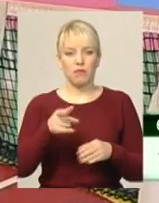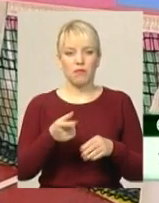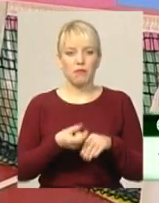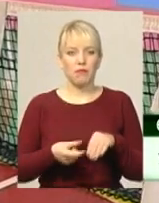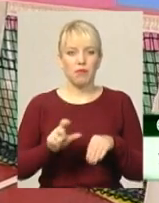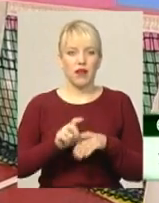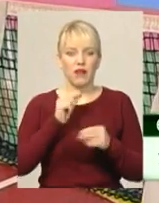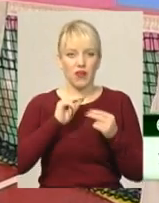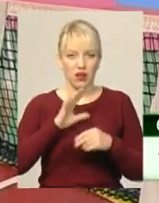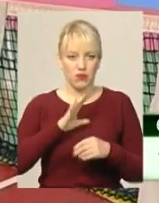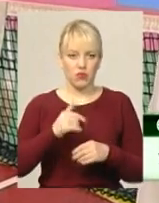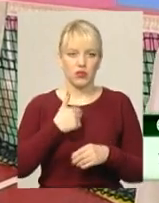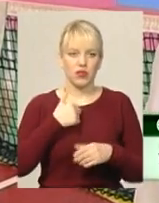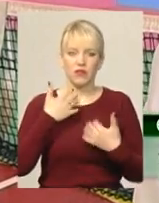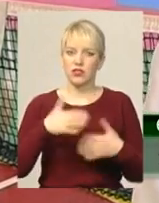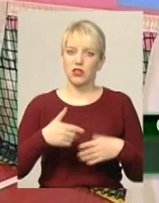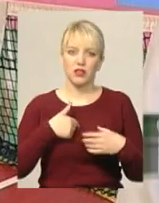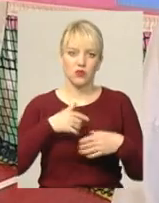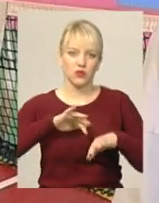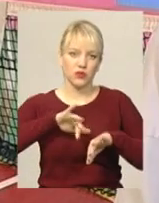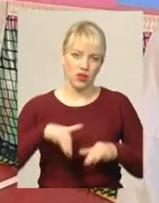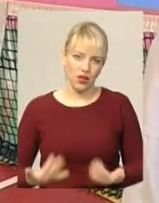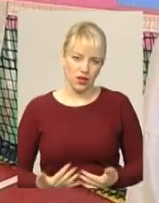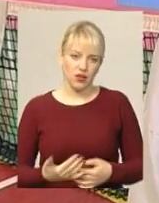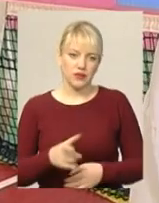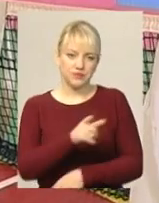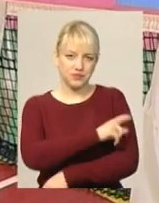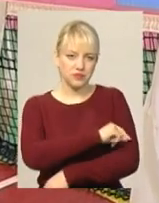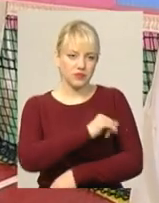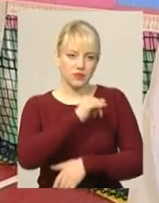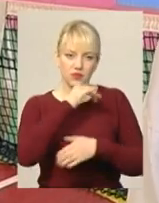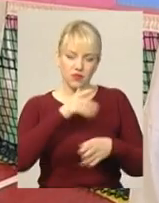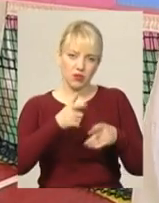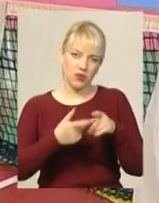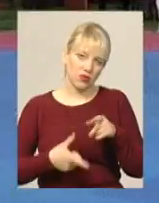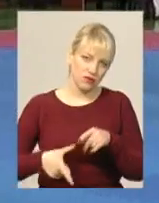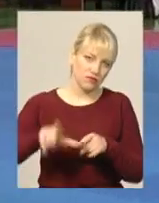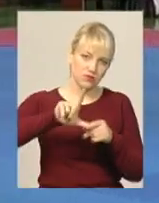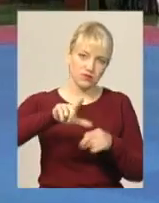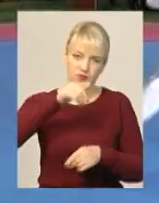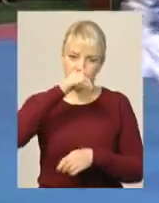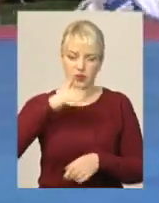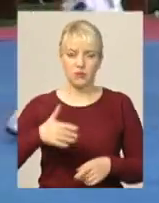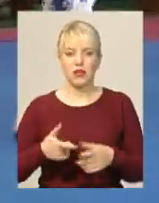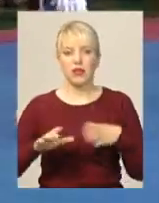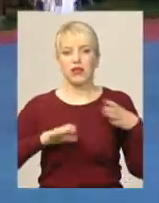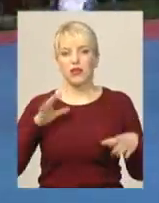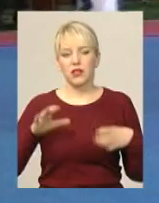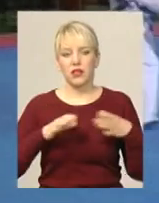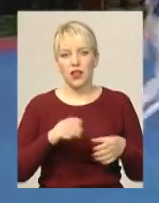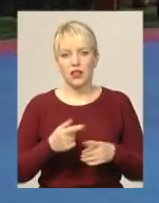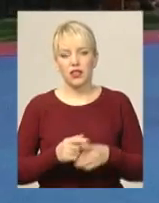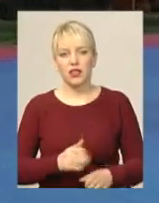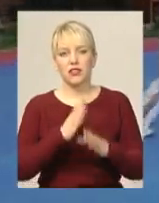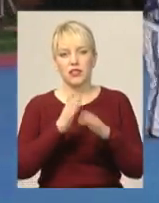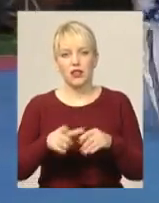Я вже видохся і не зміг підняти ноги до голови Тренер з Херпондо ВТ з Хмельницької